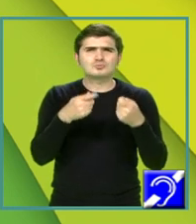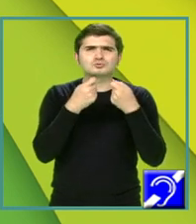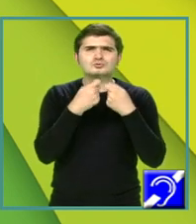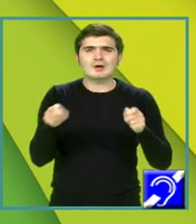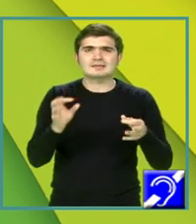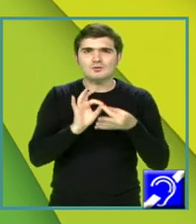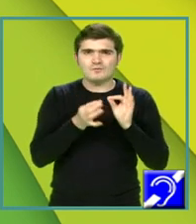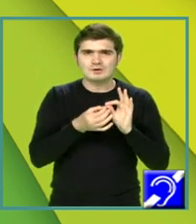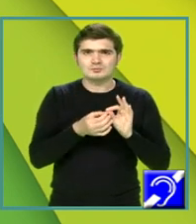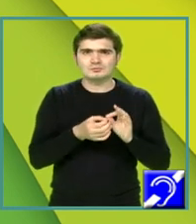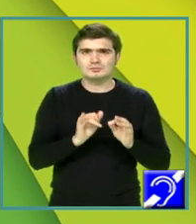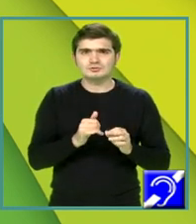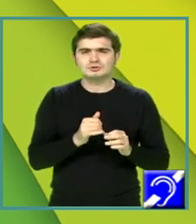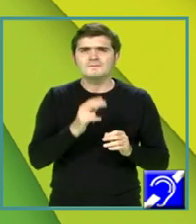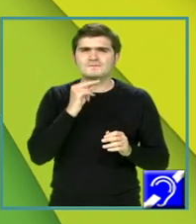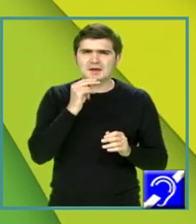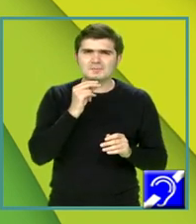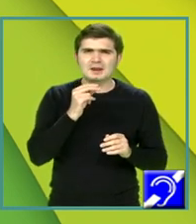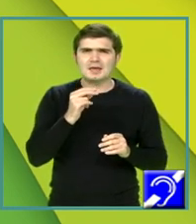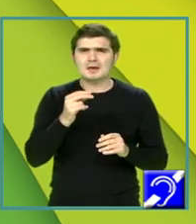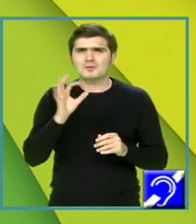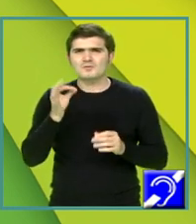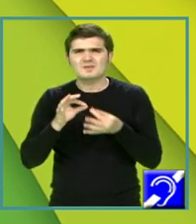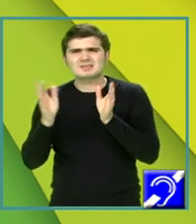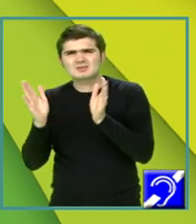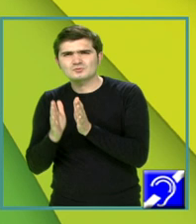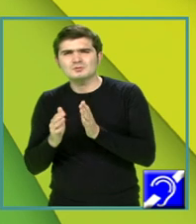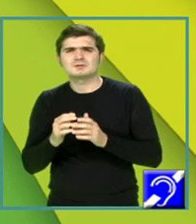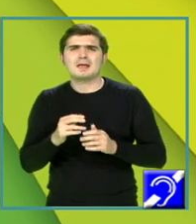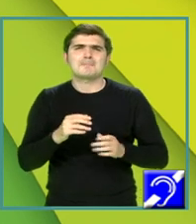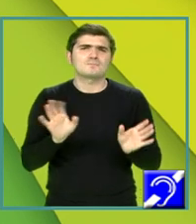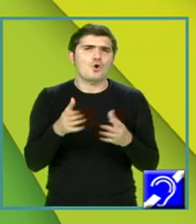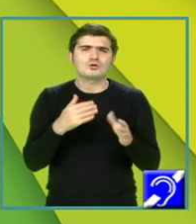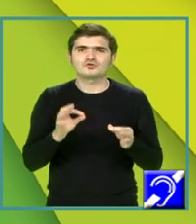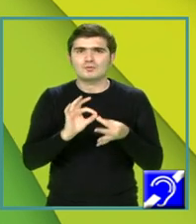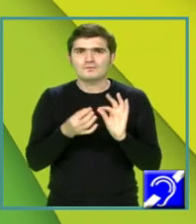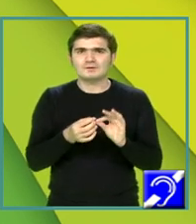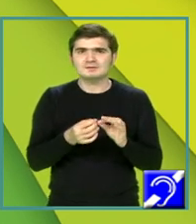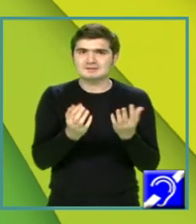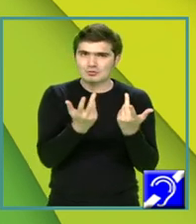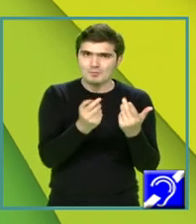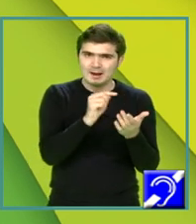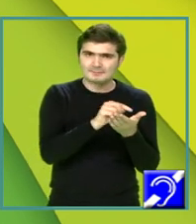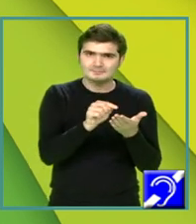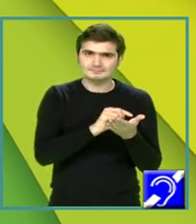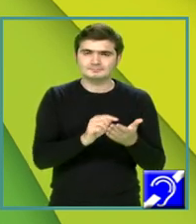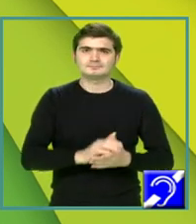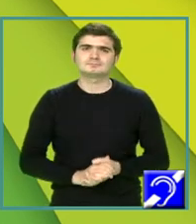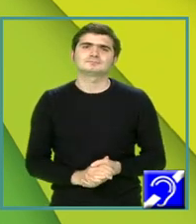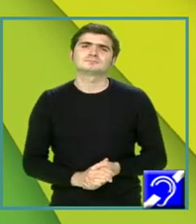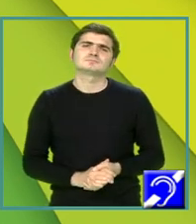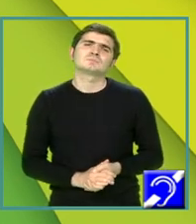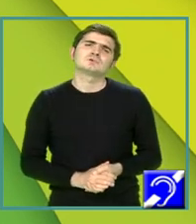cliticele, și verbele auxiliare, prepoziții, conjuncții. Deci, orice cuvânt intră la numărătoare.